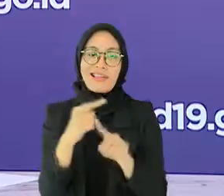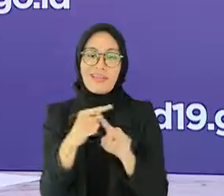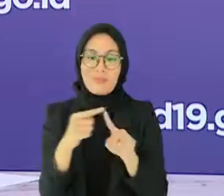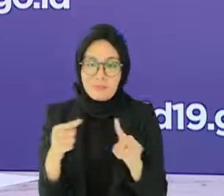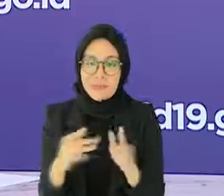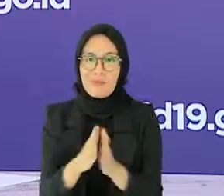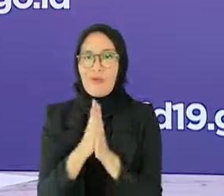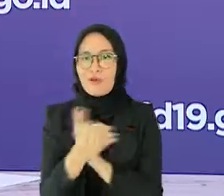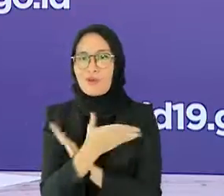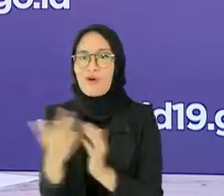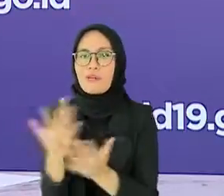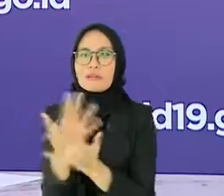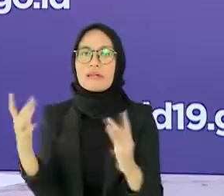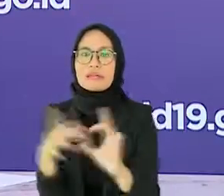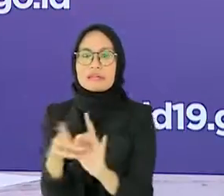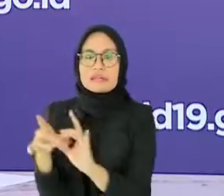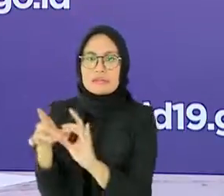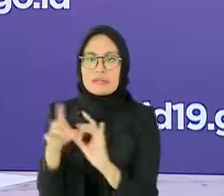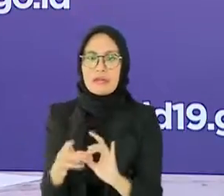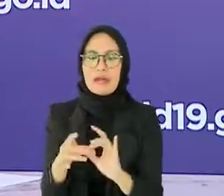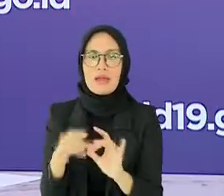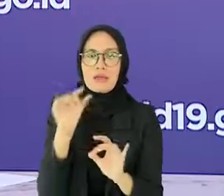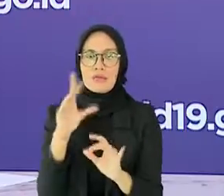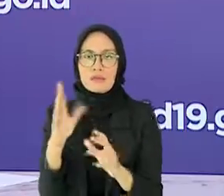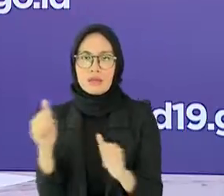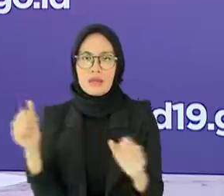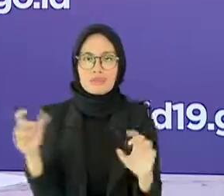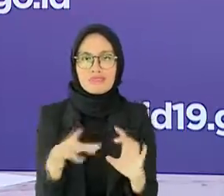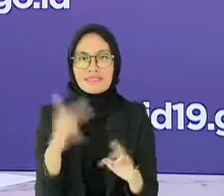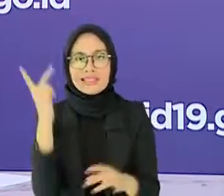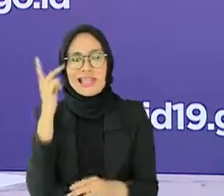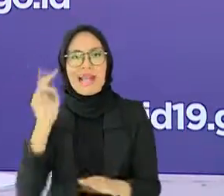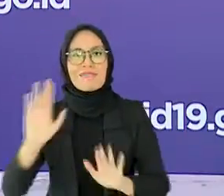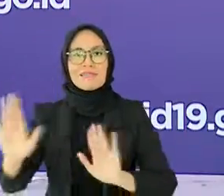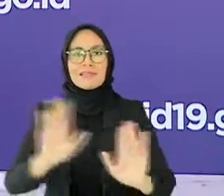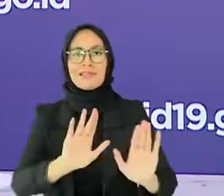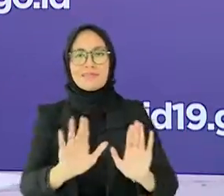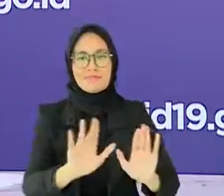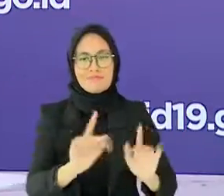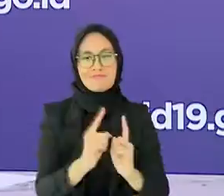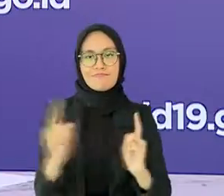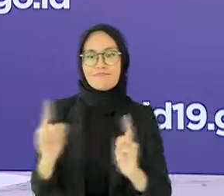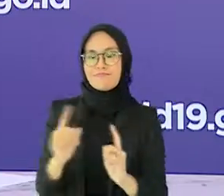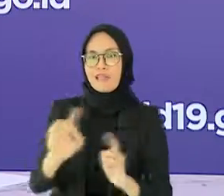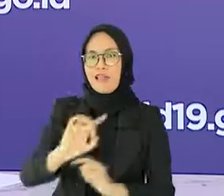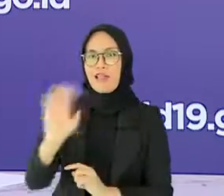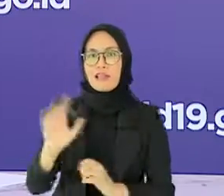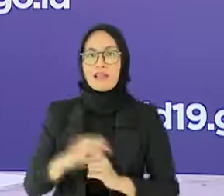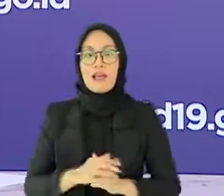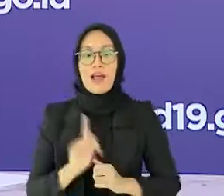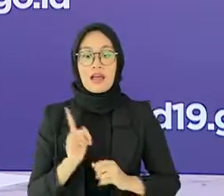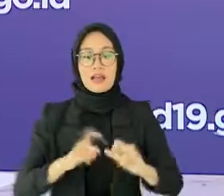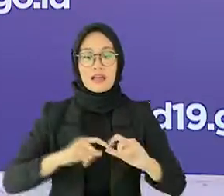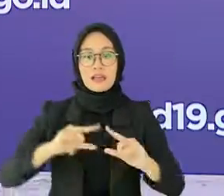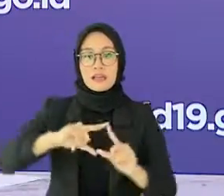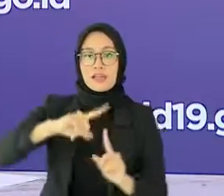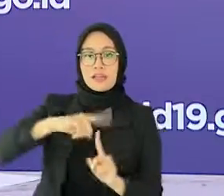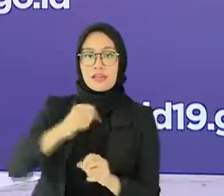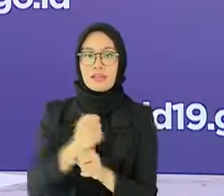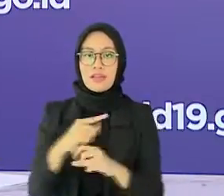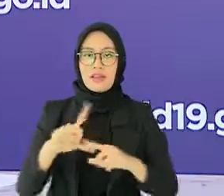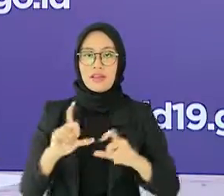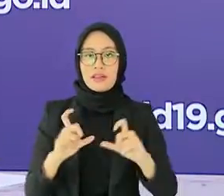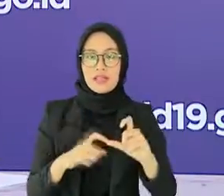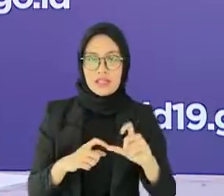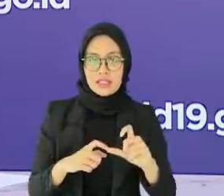oleh karena itu mulai 1 September akan dibentuk satgas yang terdiri dari petugas asosiasi